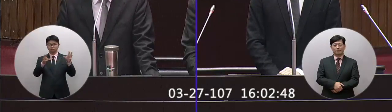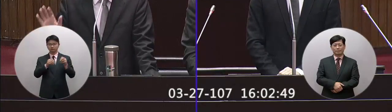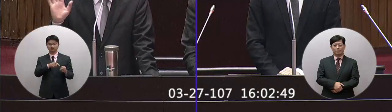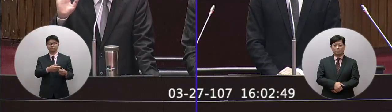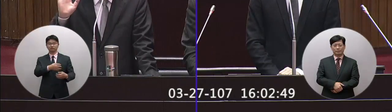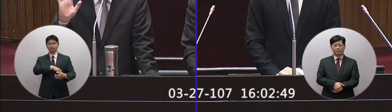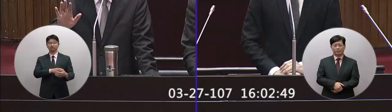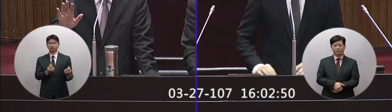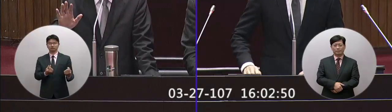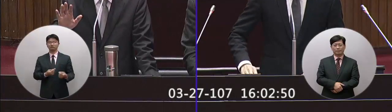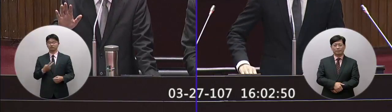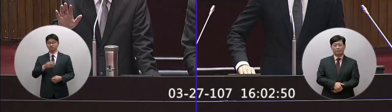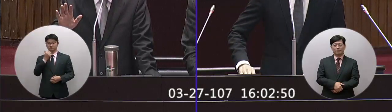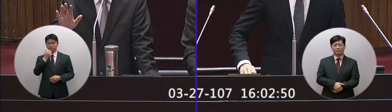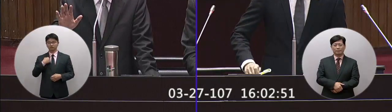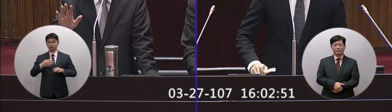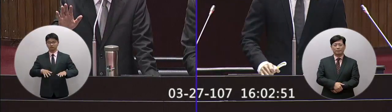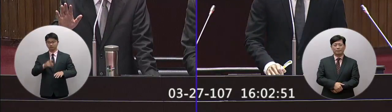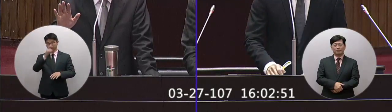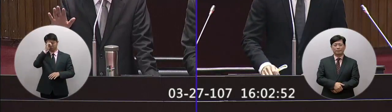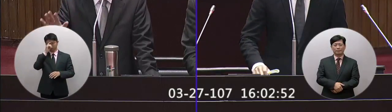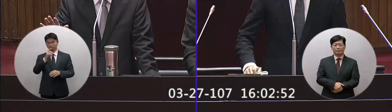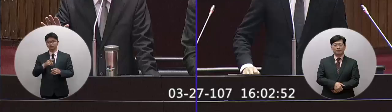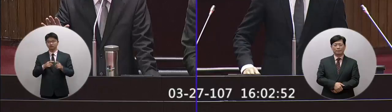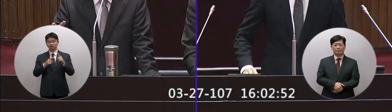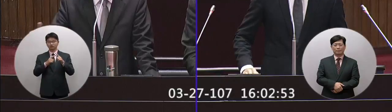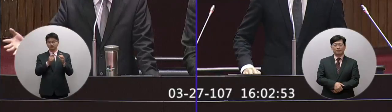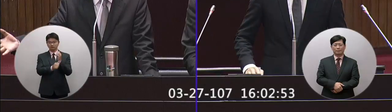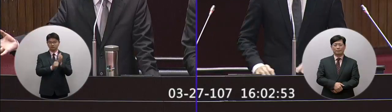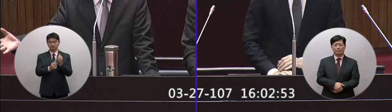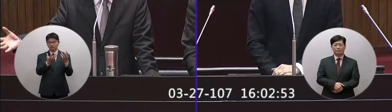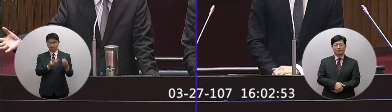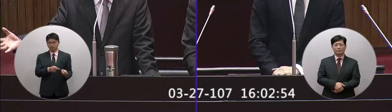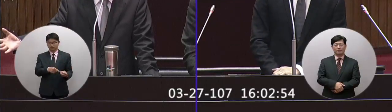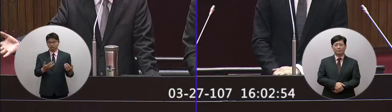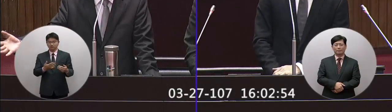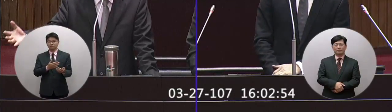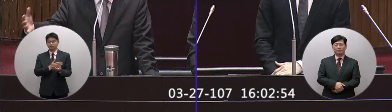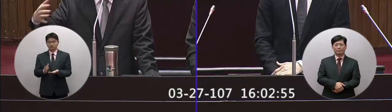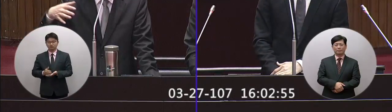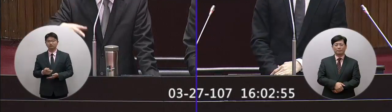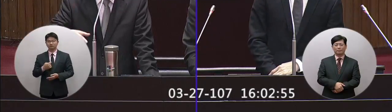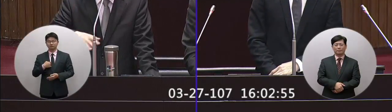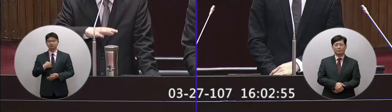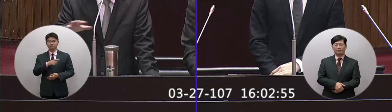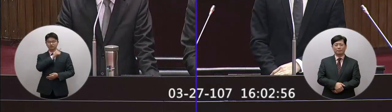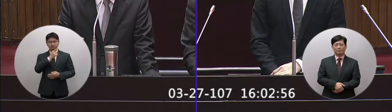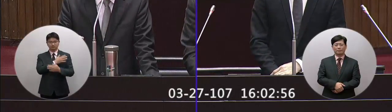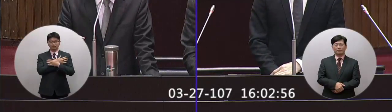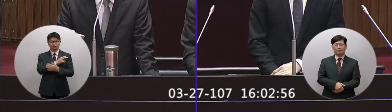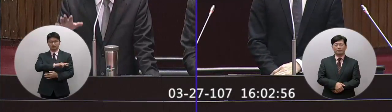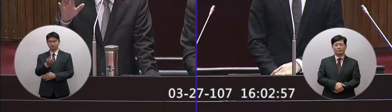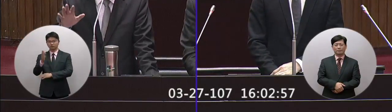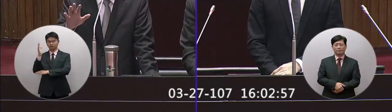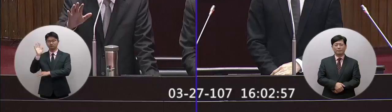份今天我們要改善人口減少的問題當然應該把輸人的主管誘進來公共